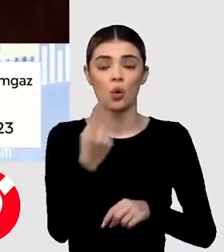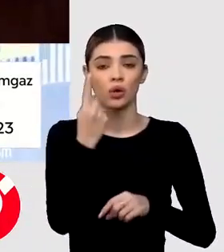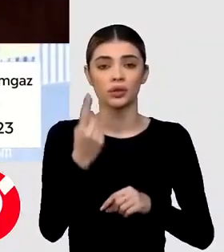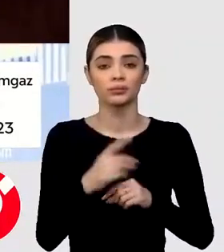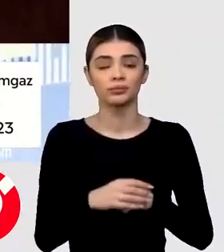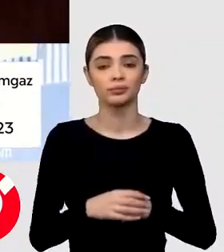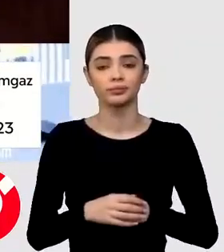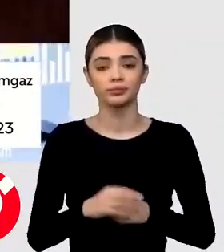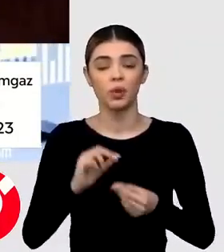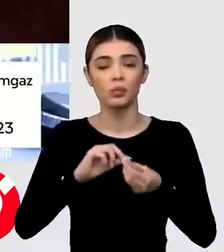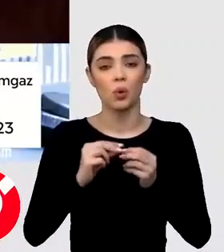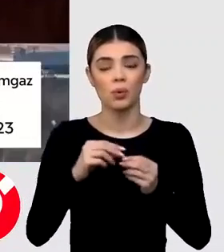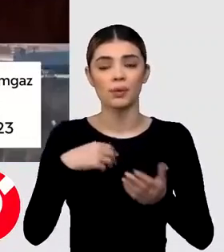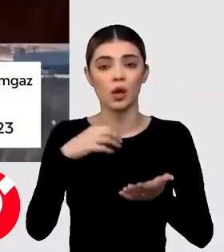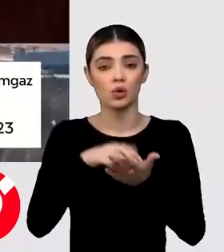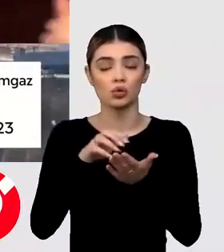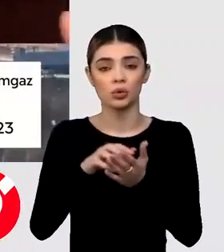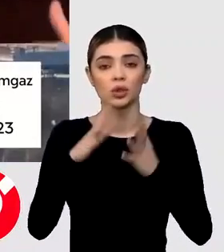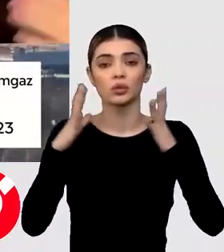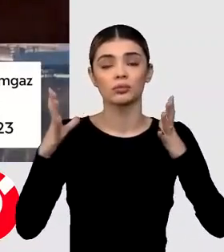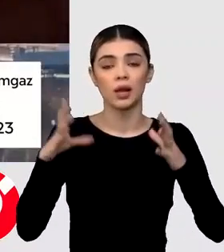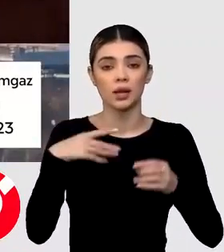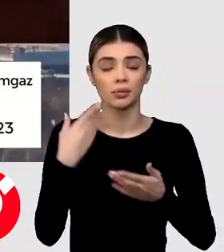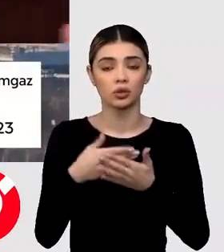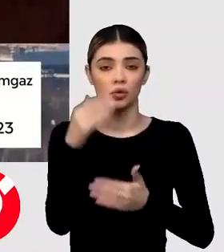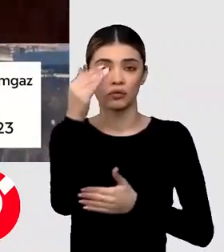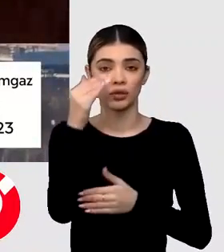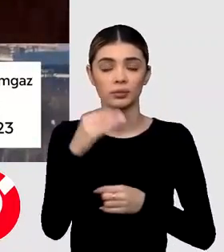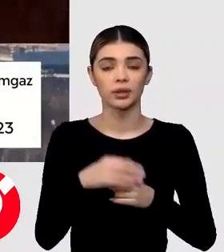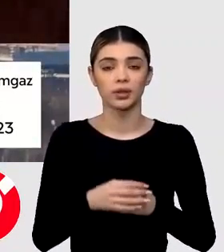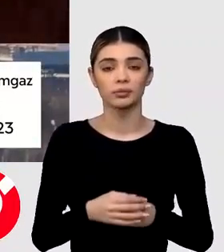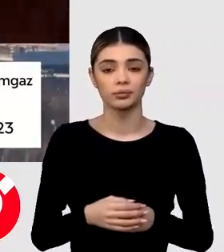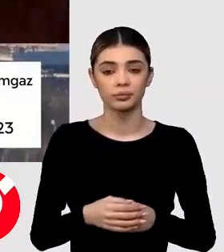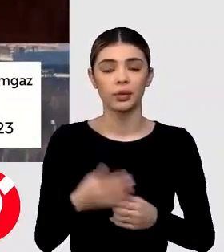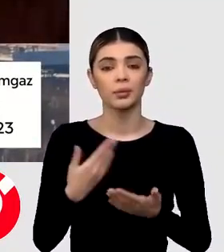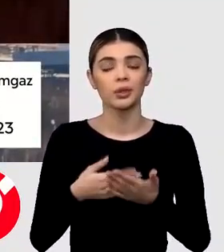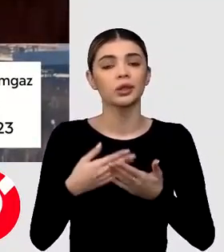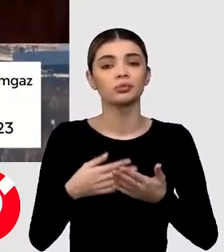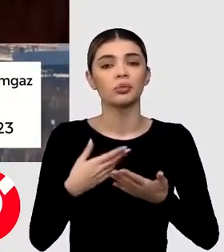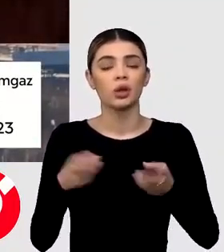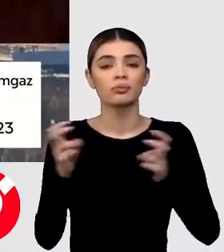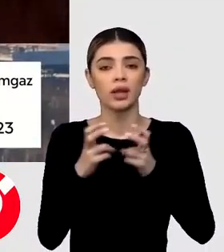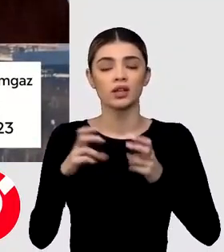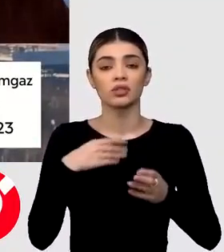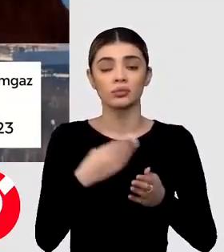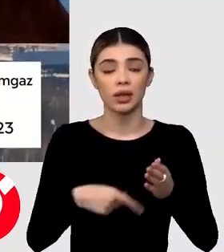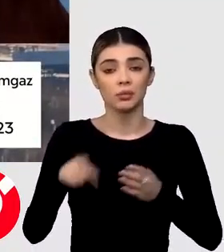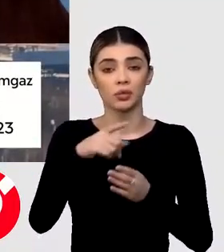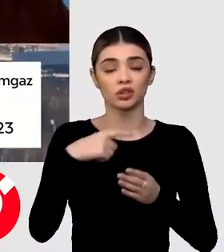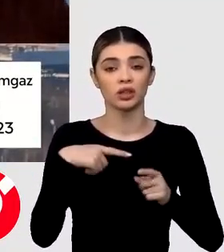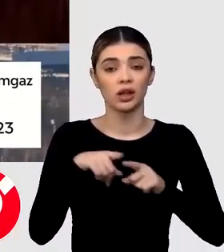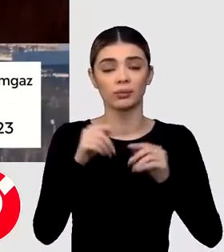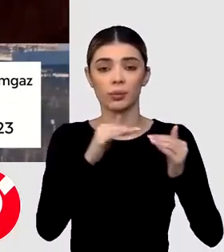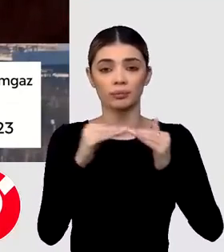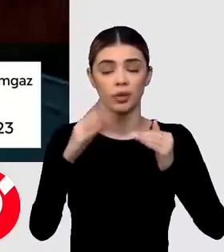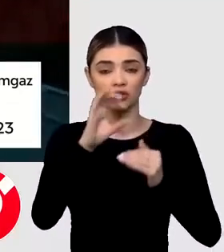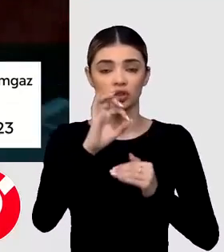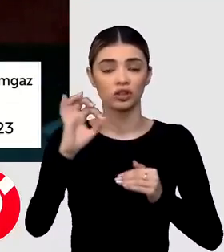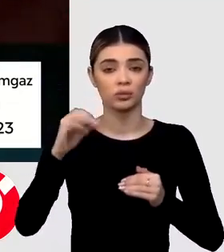Problema a consumatorilor mari de energie, care depășesc cu mult acest plafon.